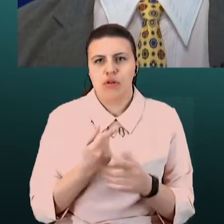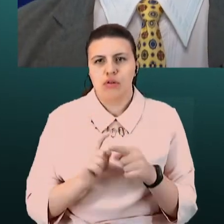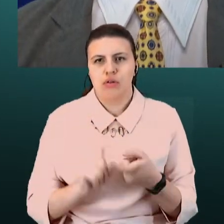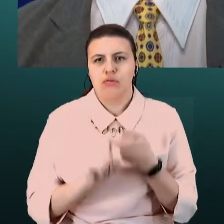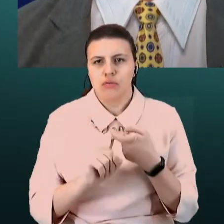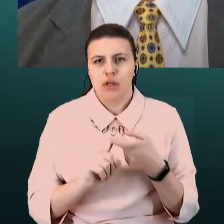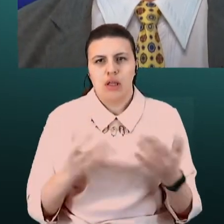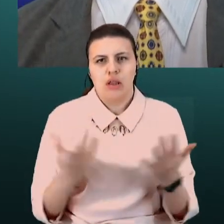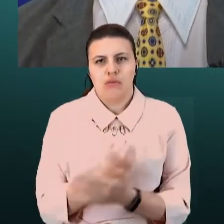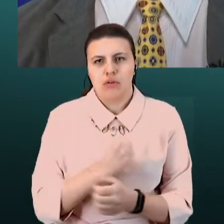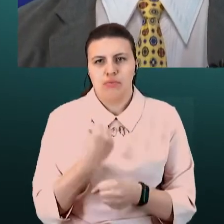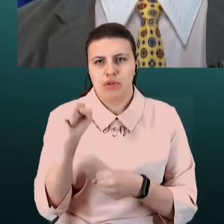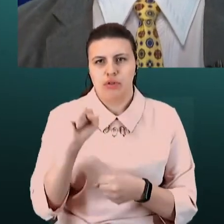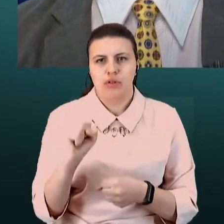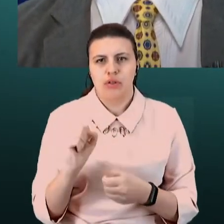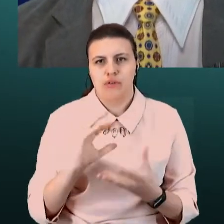внаслідку СНІД?